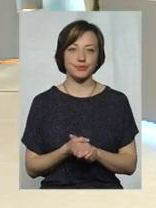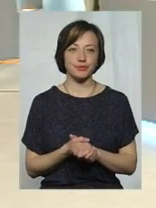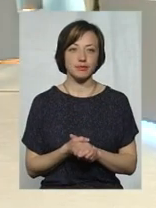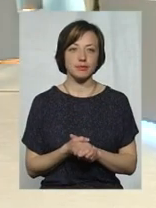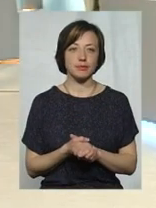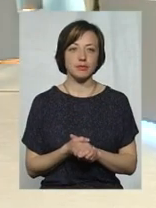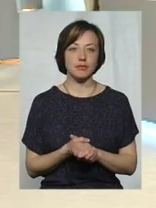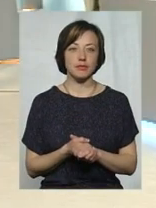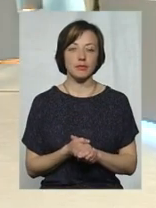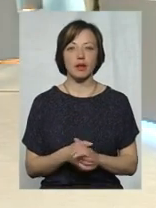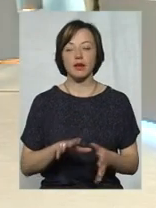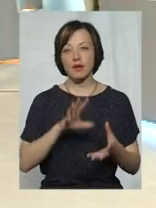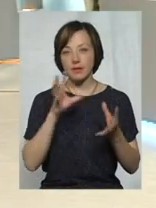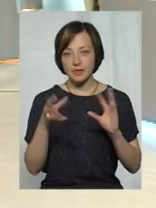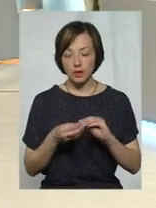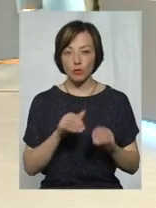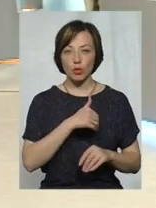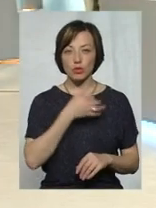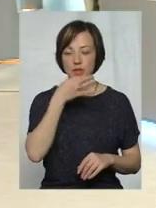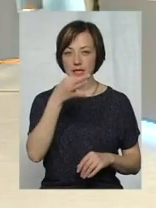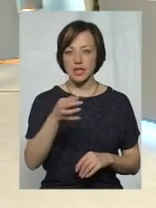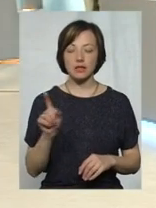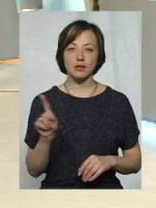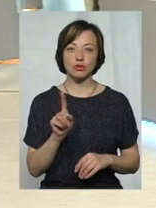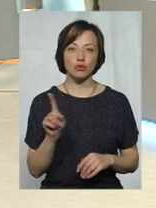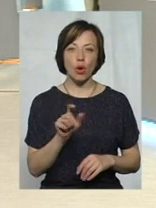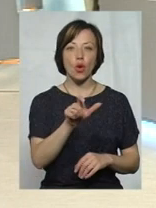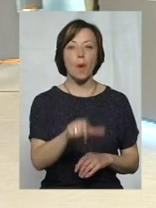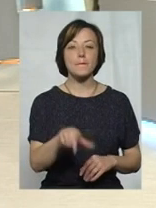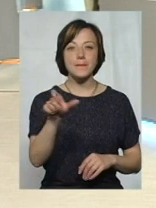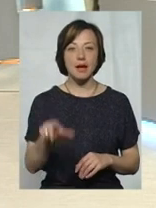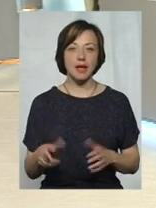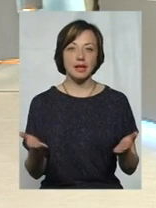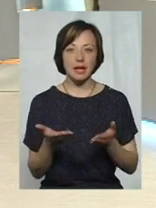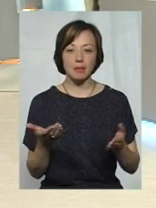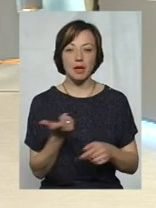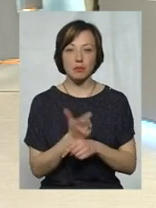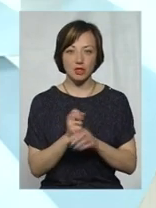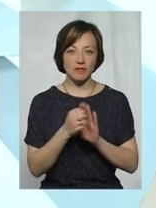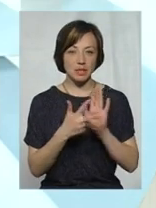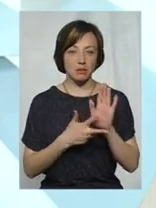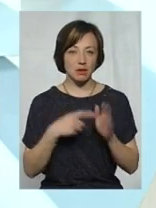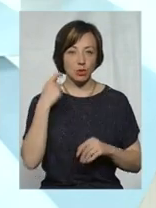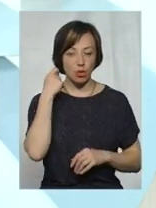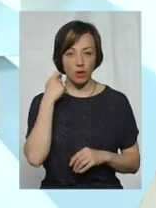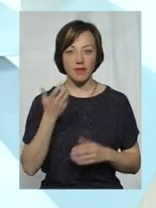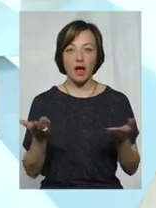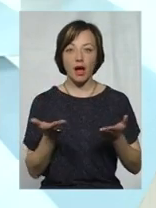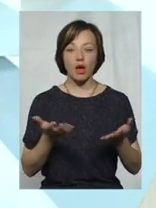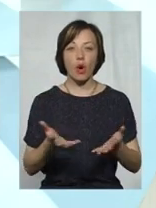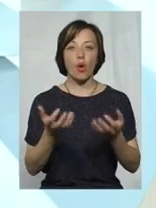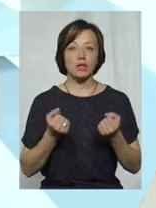В цілому, хочу зазначити, що громадяни, яким більше 18 років, які